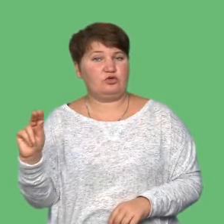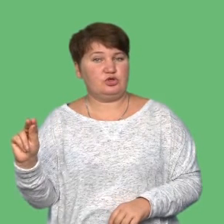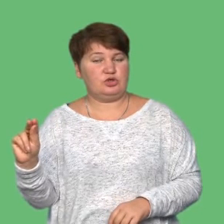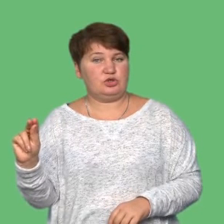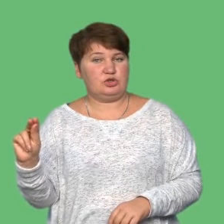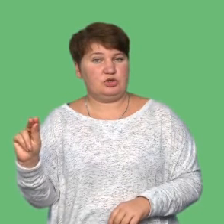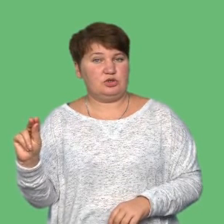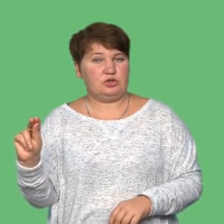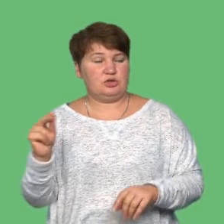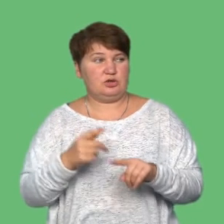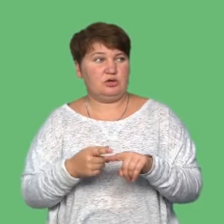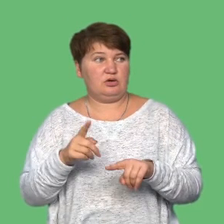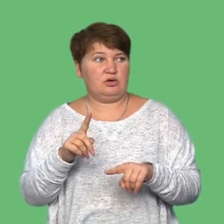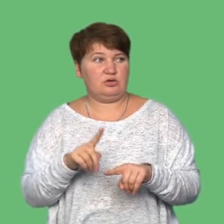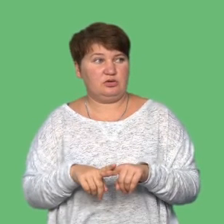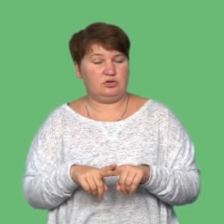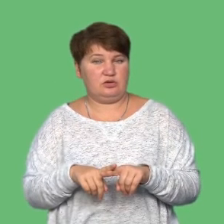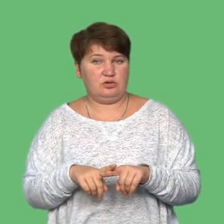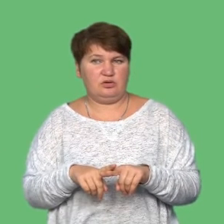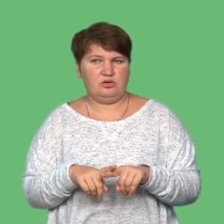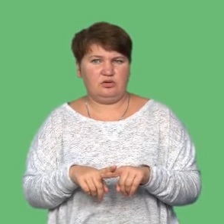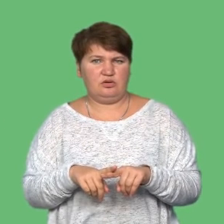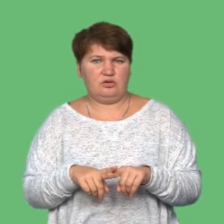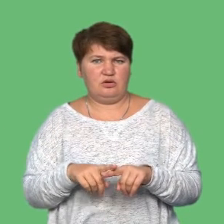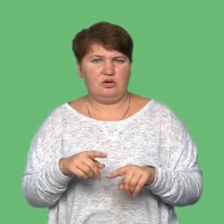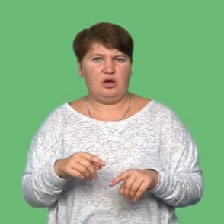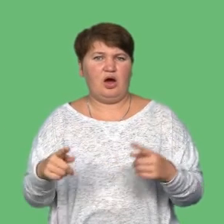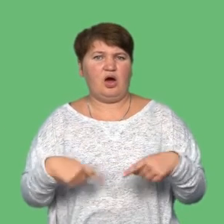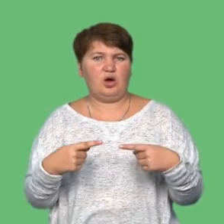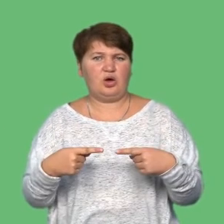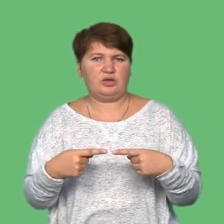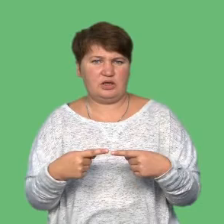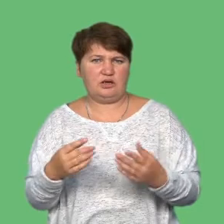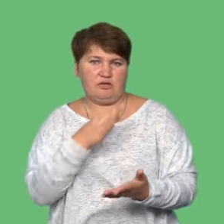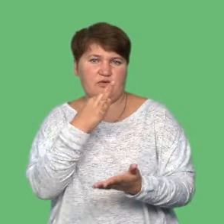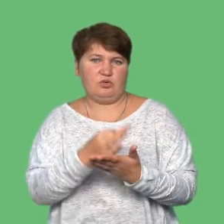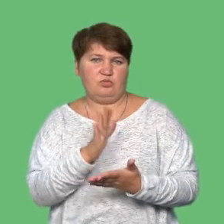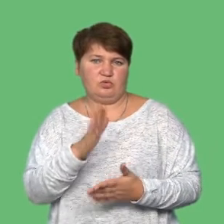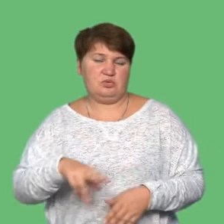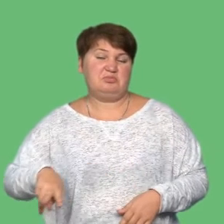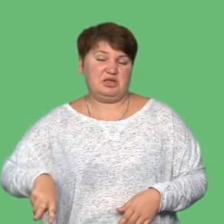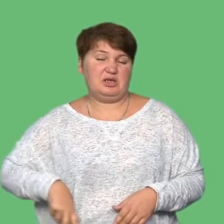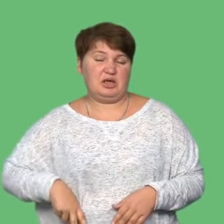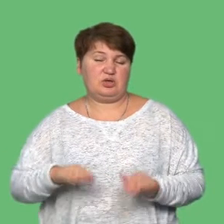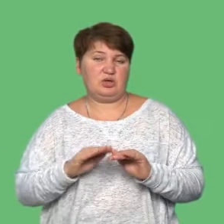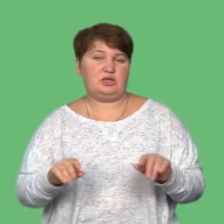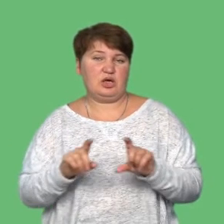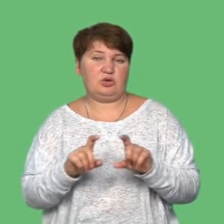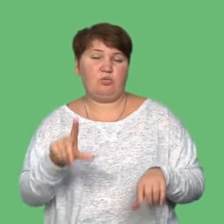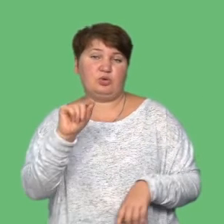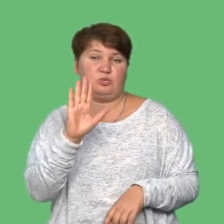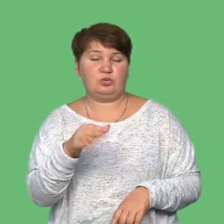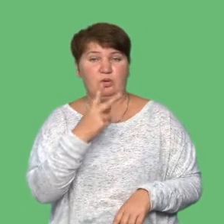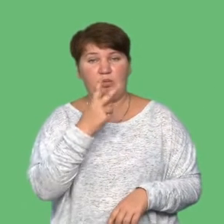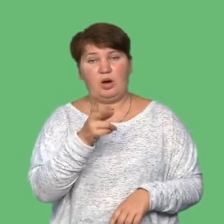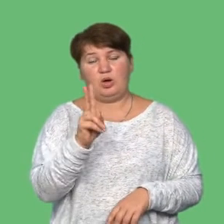голова, він собі буде окремо нести відповідальність, але конкретно нести відповідальність буде директор Садочков. В понеділку будемо бачити, хто там